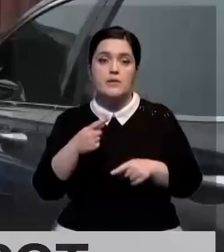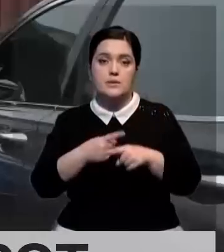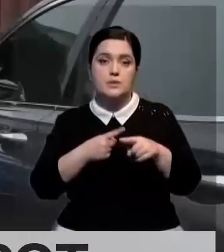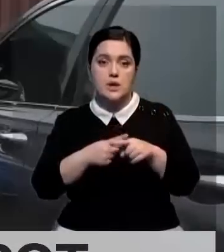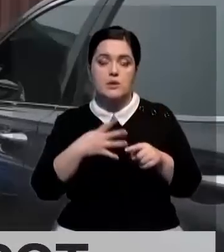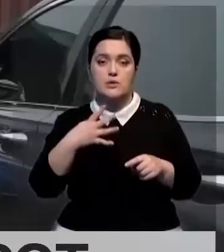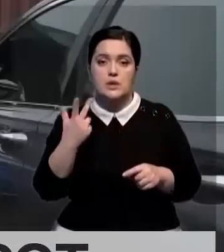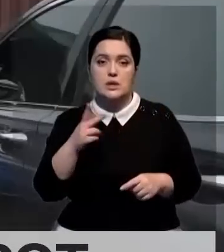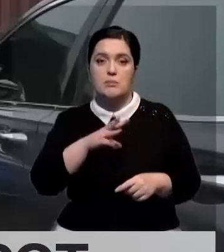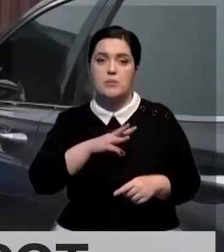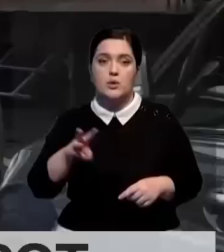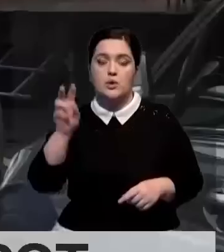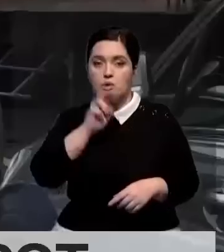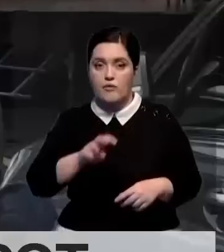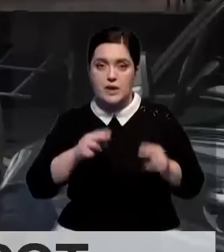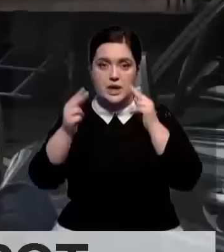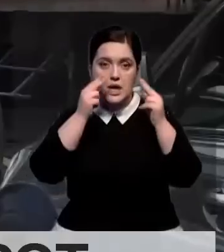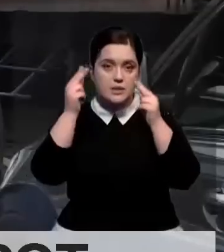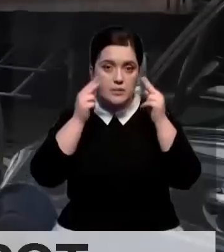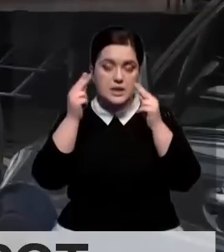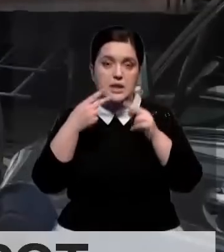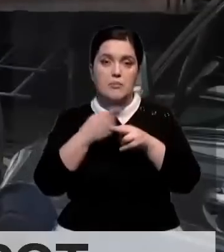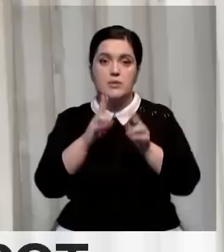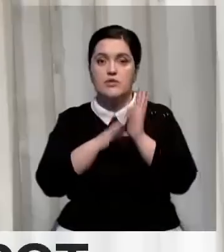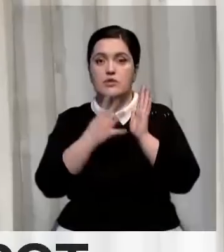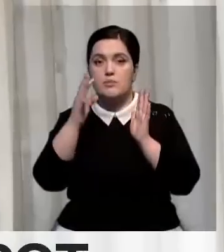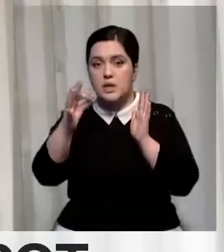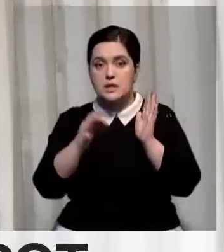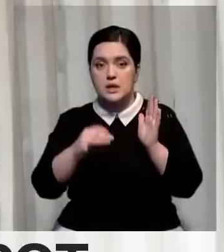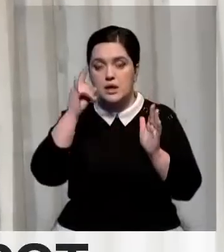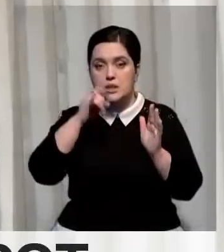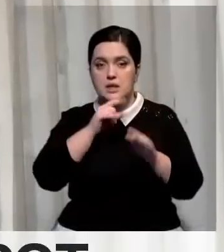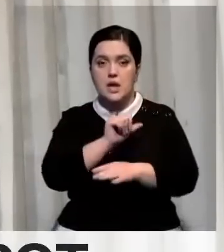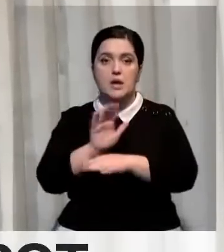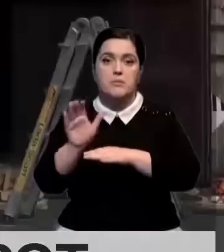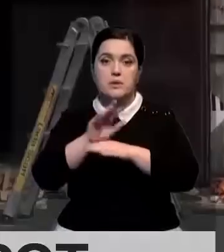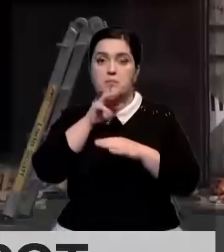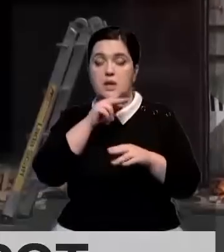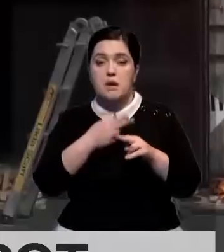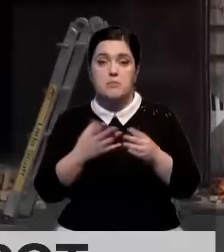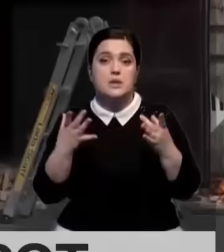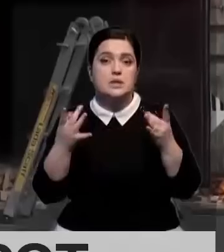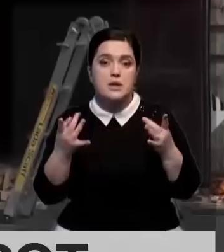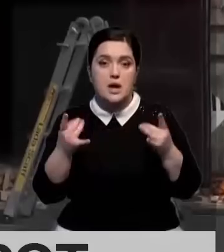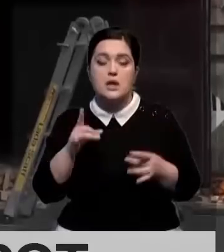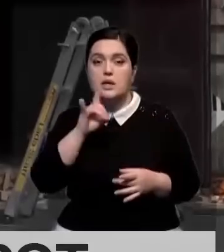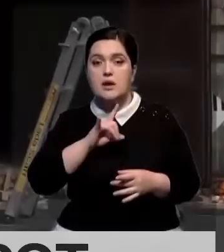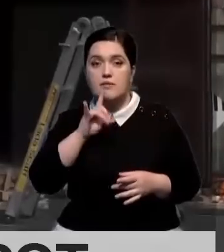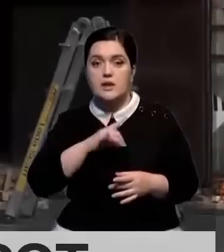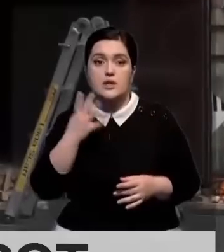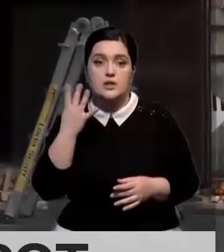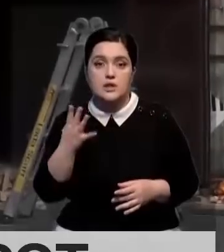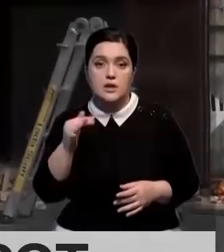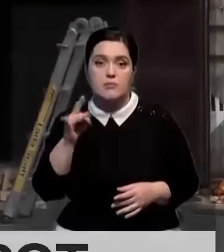автозапчастей на 43 миллиона долларов косметики. 94% всего казахстанского экспорта в Корею – это сырая нефть.